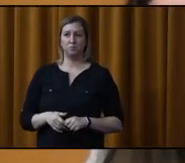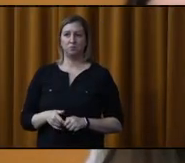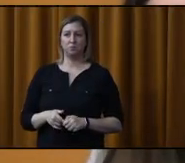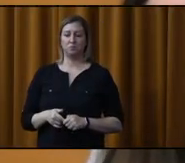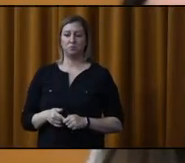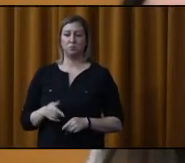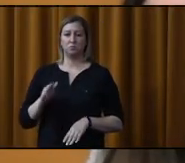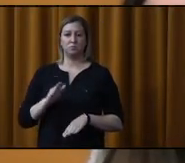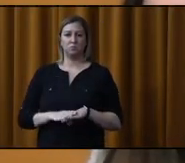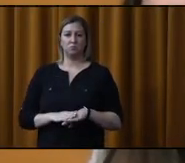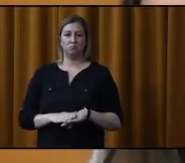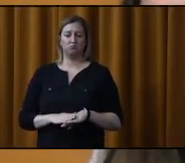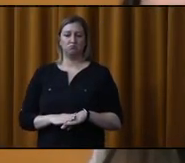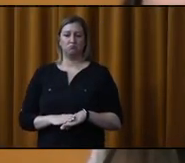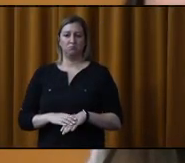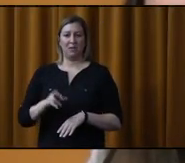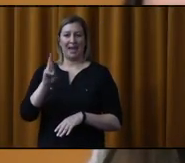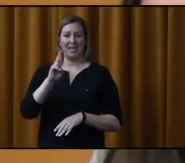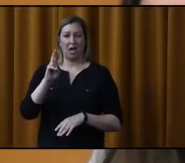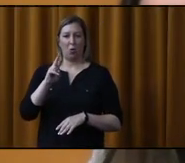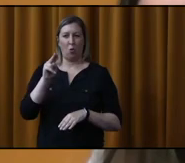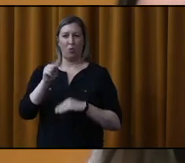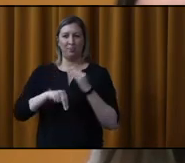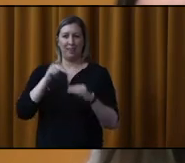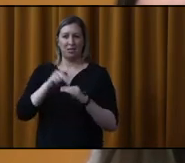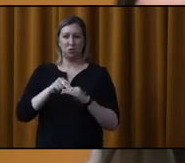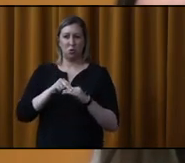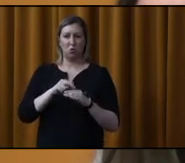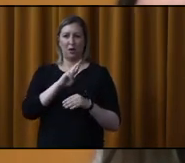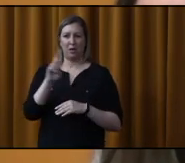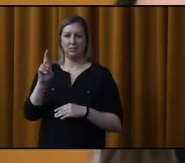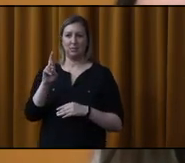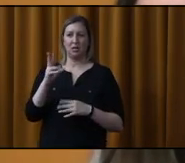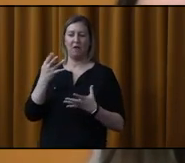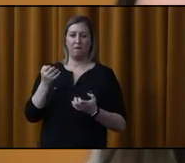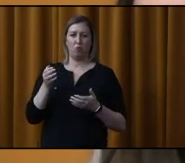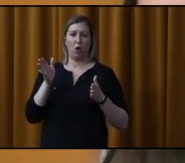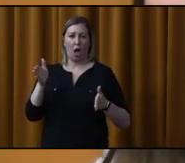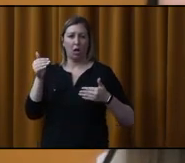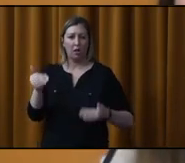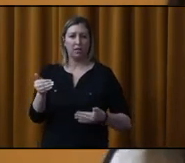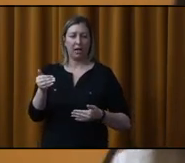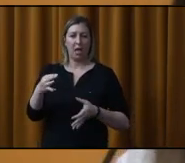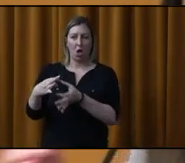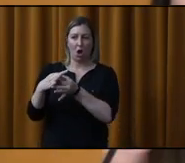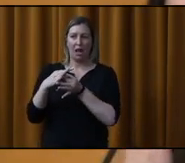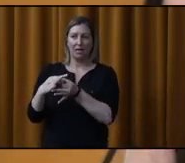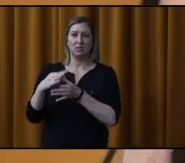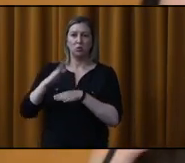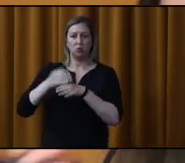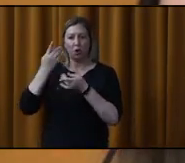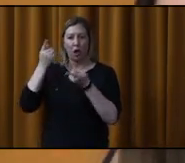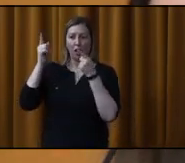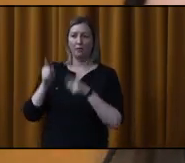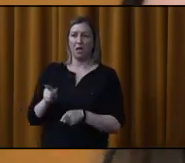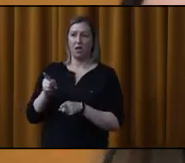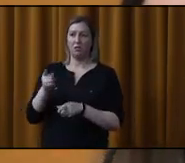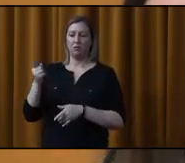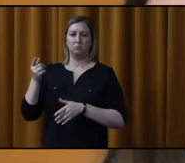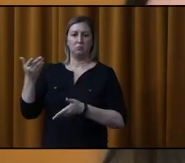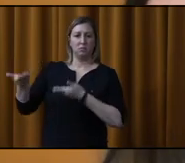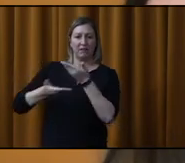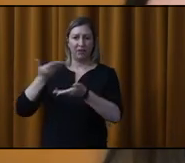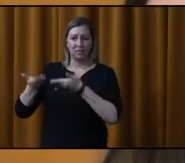Considérant que Récréonature Repentigny et la Ville de Repentigny souhaitent encadrer leurs relations dans le cadre d'une entente cadre de service,